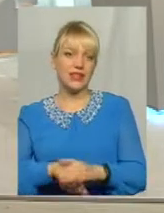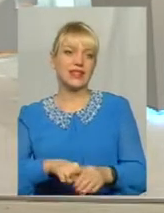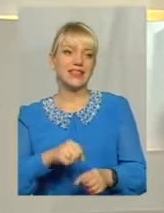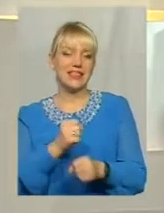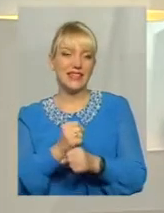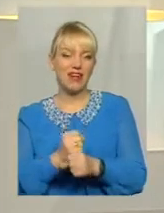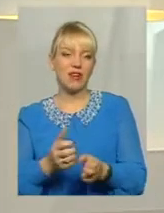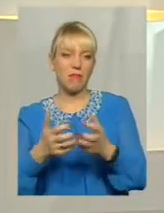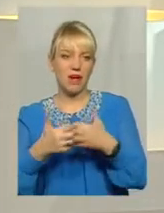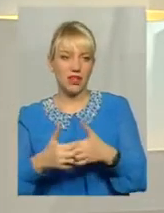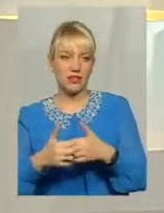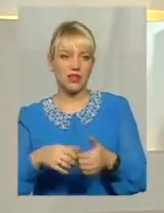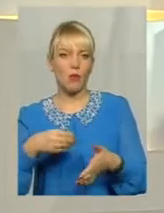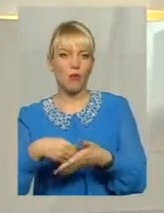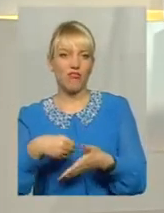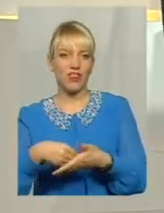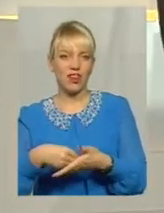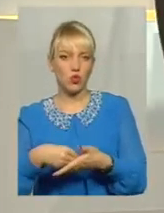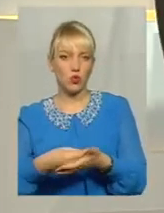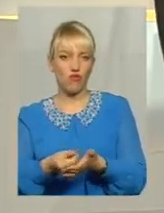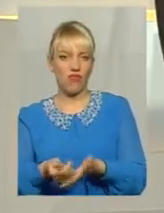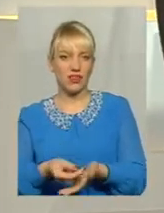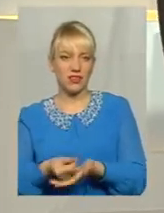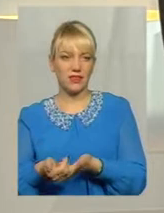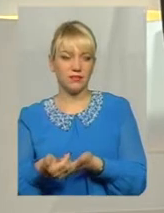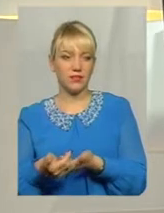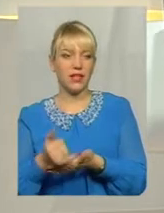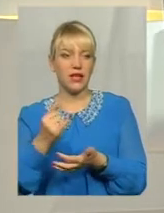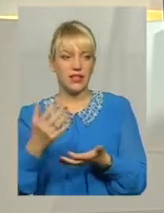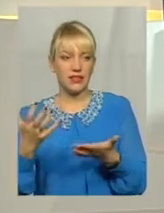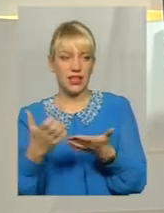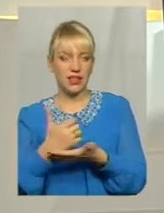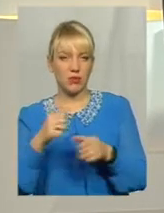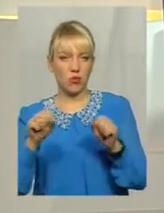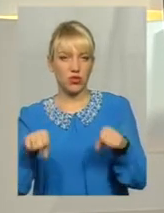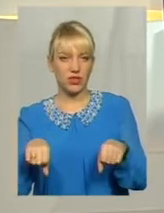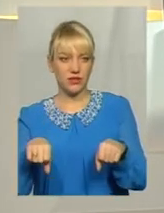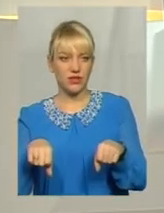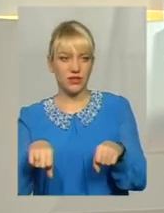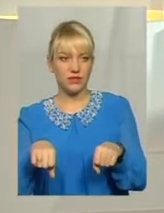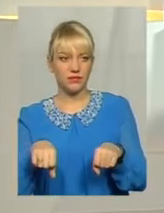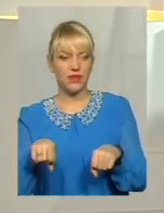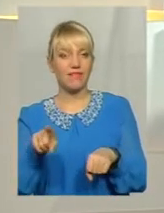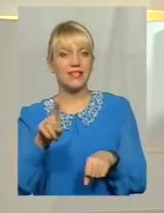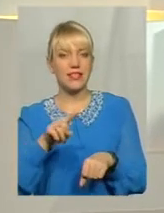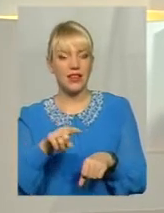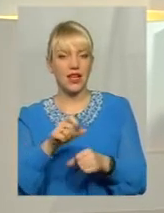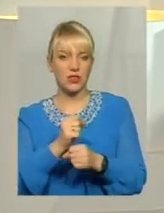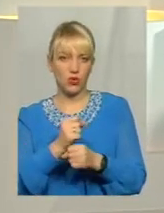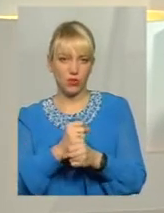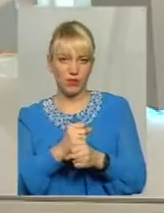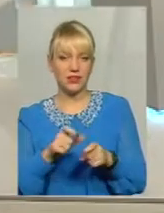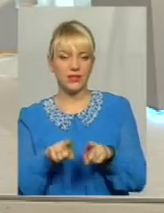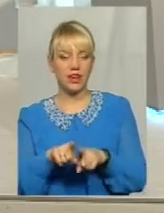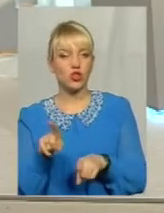механізм, власне, профінансувати і знайти можливість, все-таки, зробити так, щоб